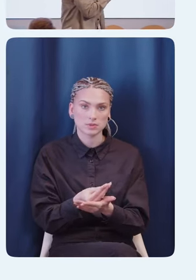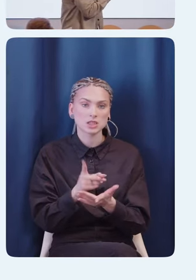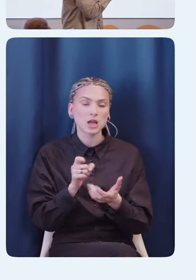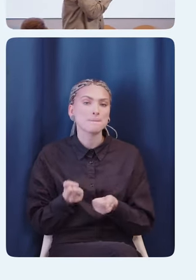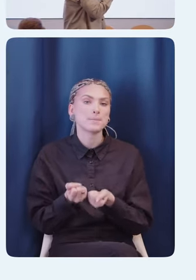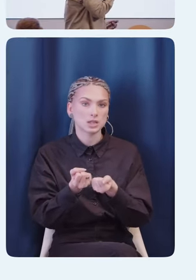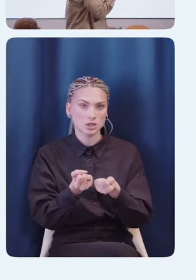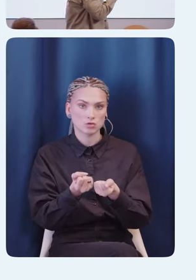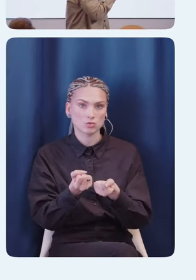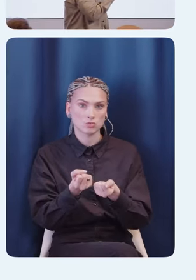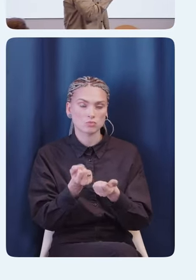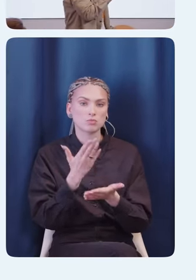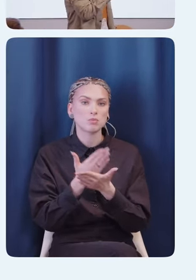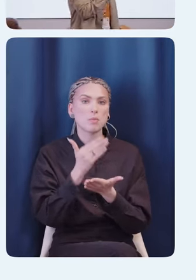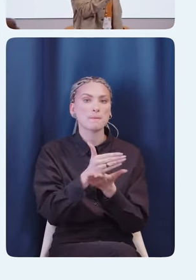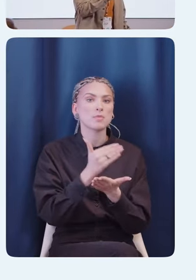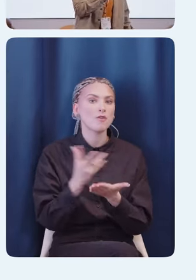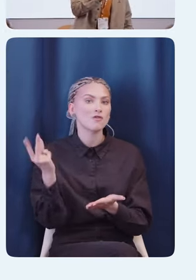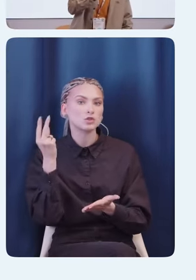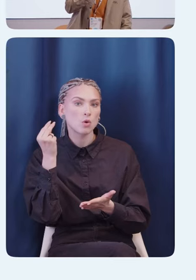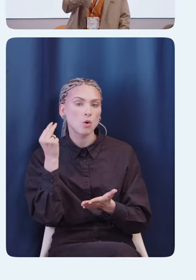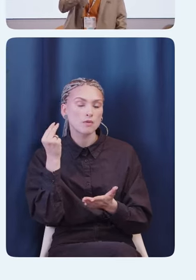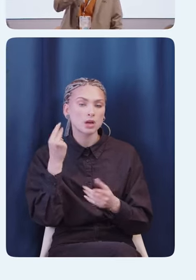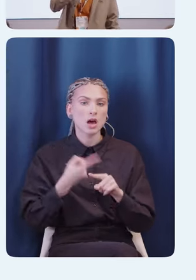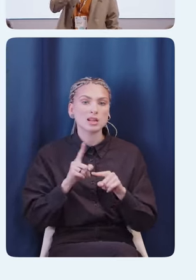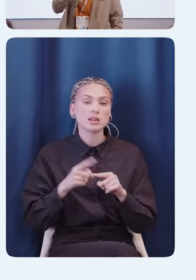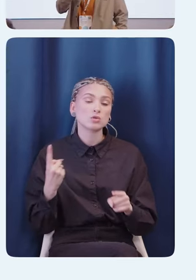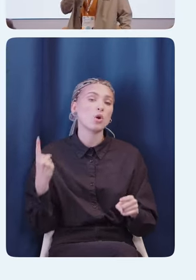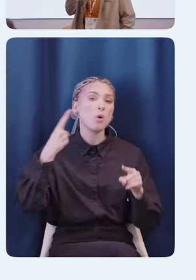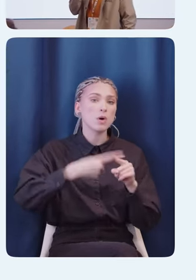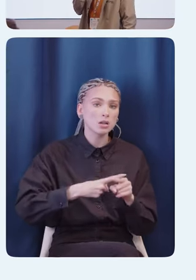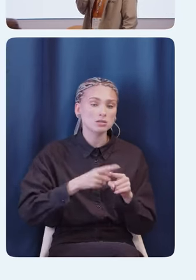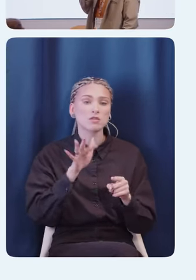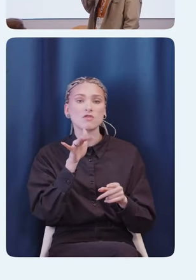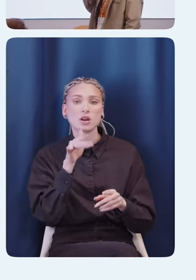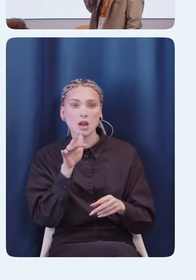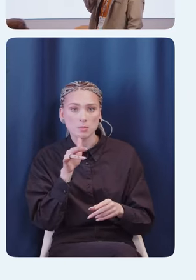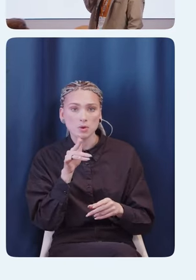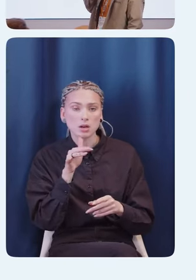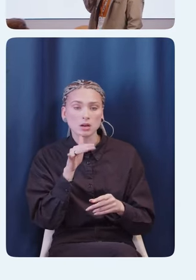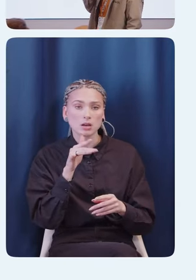поддержку VoiceOver в приложении, потому что это дополнительные ресурсы, дополнительное время разработки.